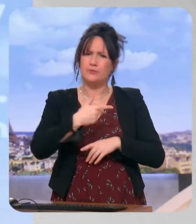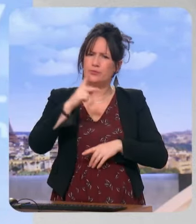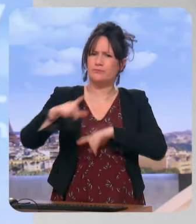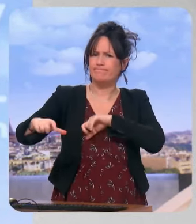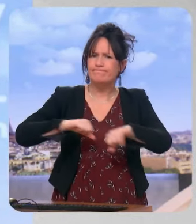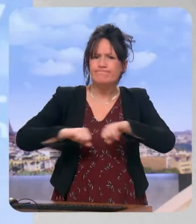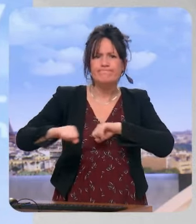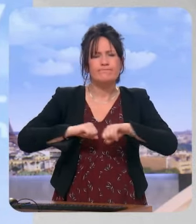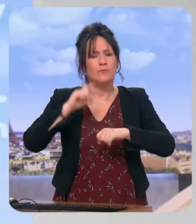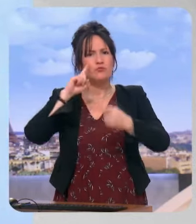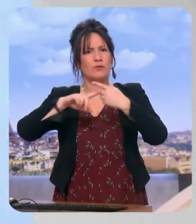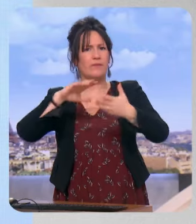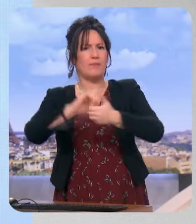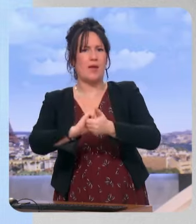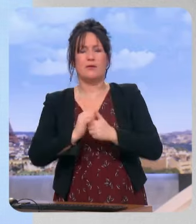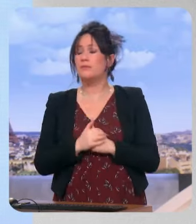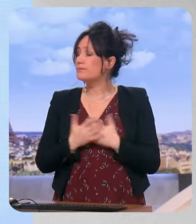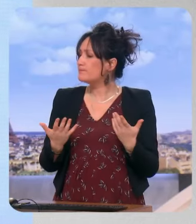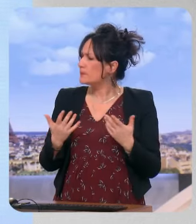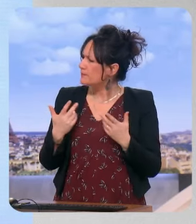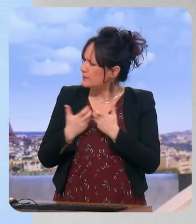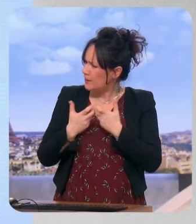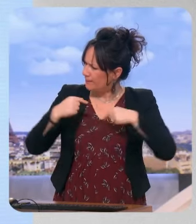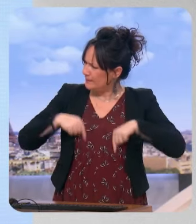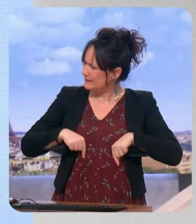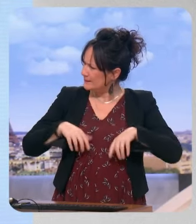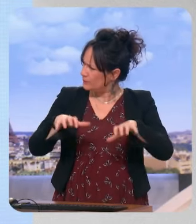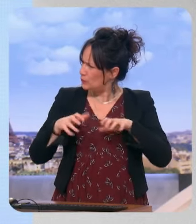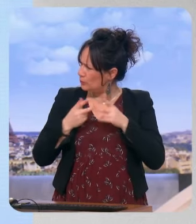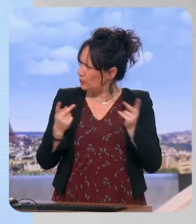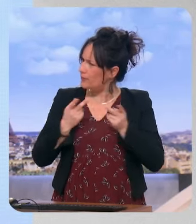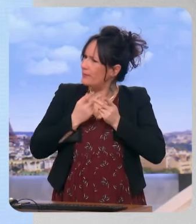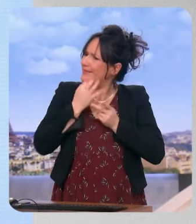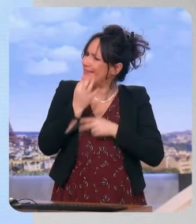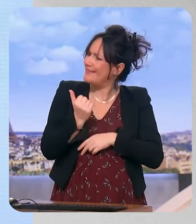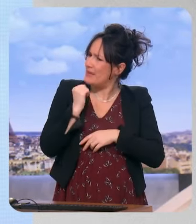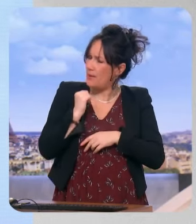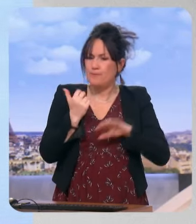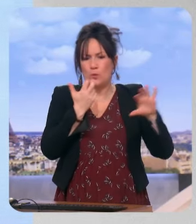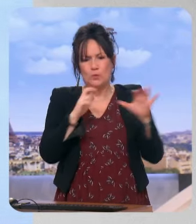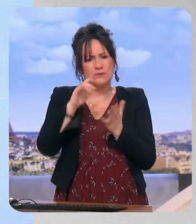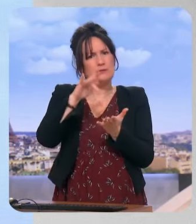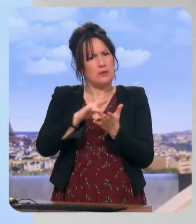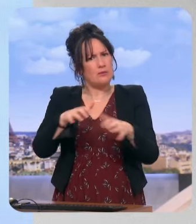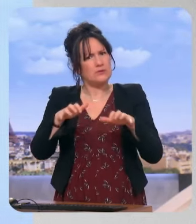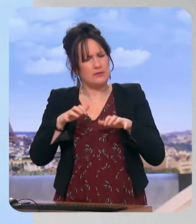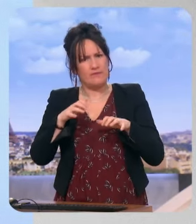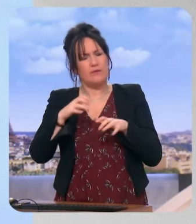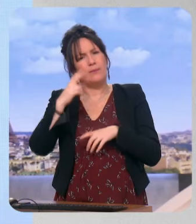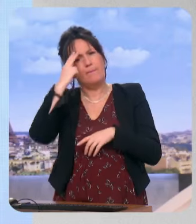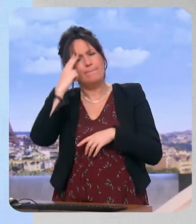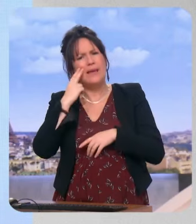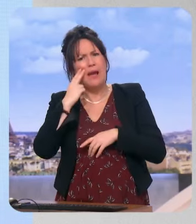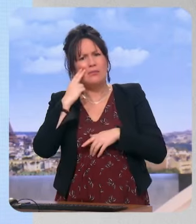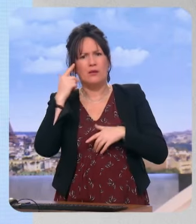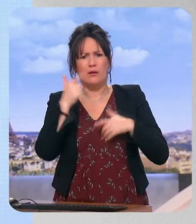de paix. Alors, peut-être pas en Ukraine, mais par exemple, le ministre de la Fonction publique a annoncé hier que c'était 800 sites administratifs qui avaient été attaqués et visés par une